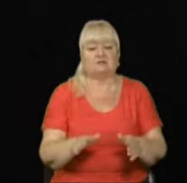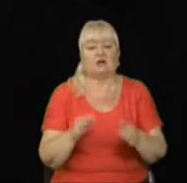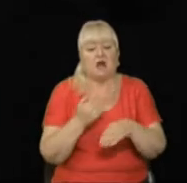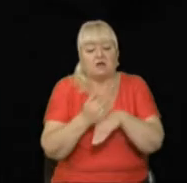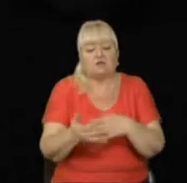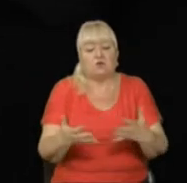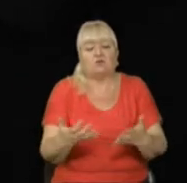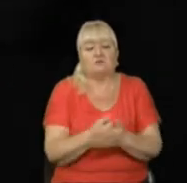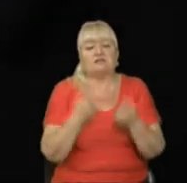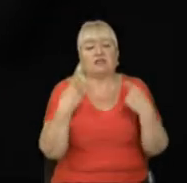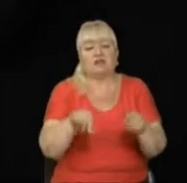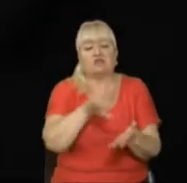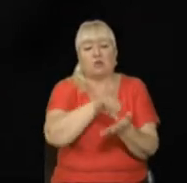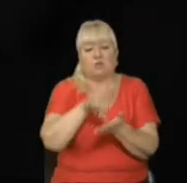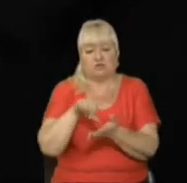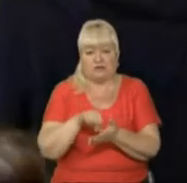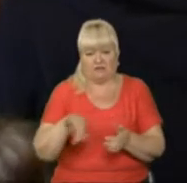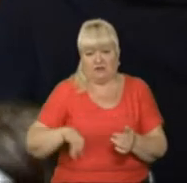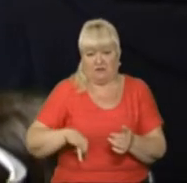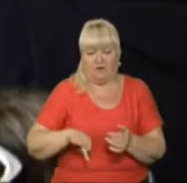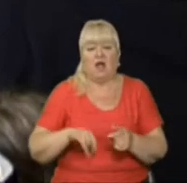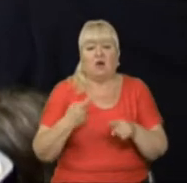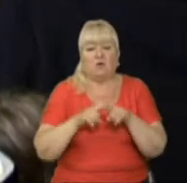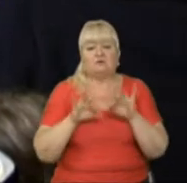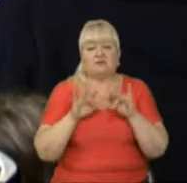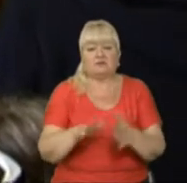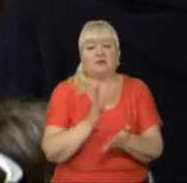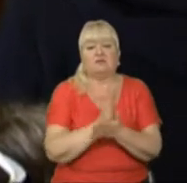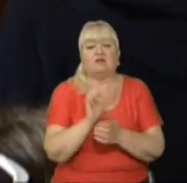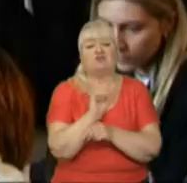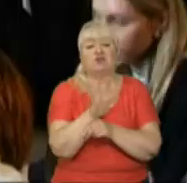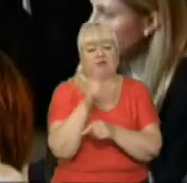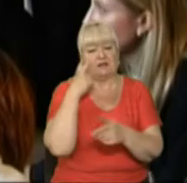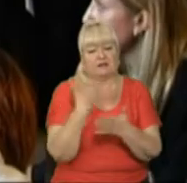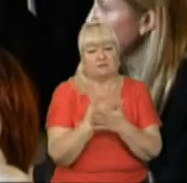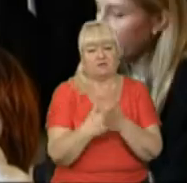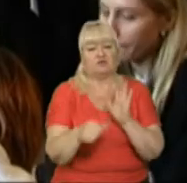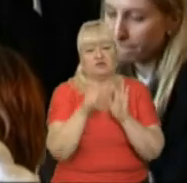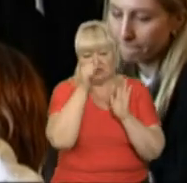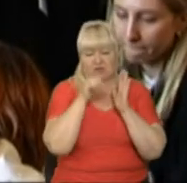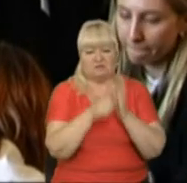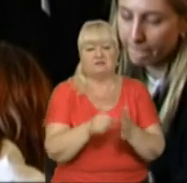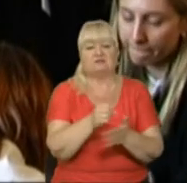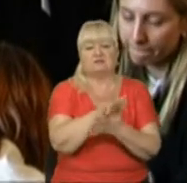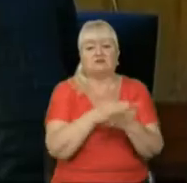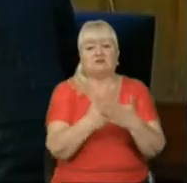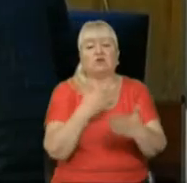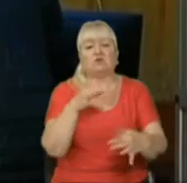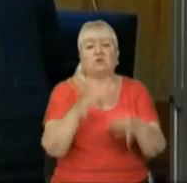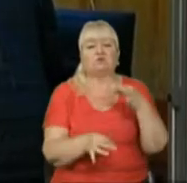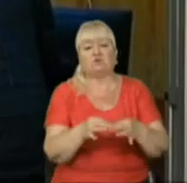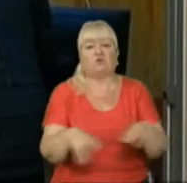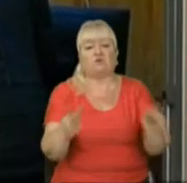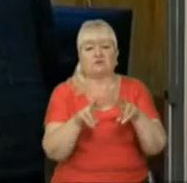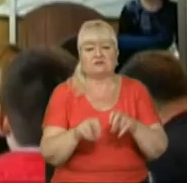учасників, які напали на табір. Загалом у цій справі фігурує 14 підозрюваних. Майже шість місяців тривало досудове розслідування.